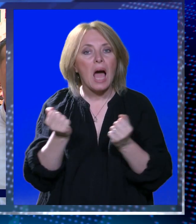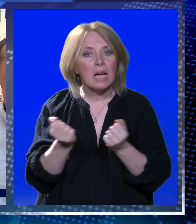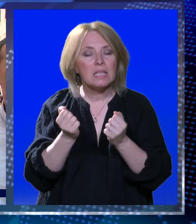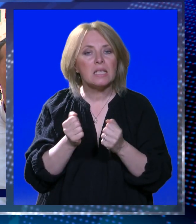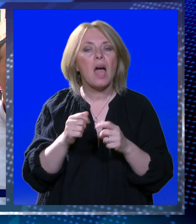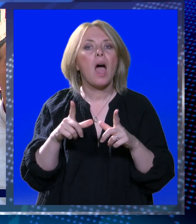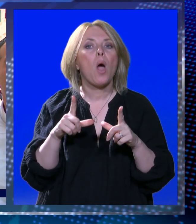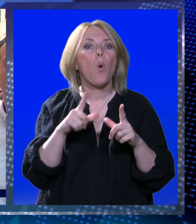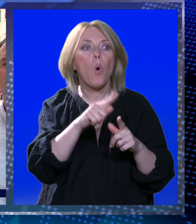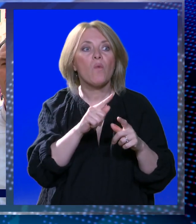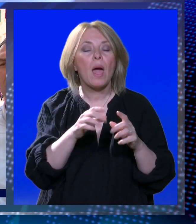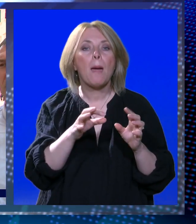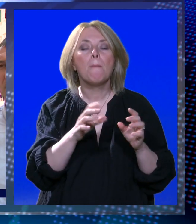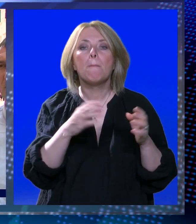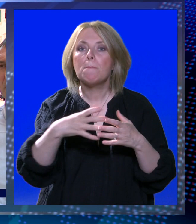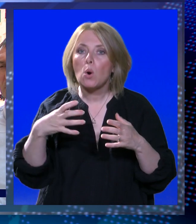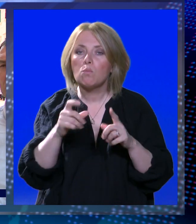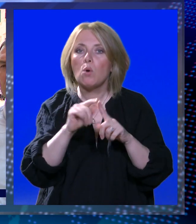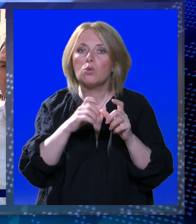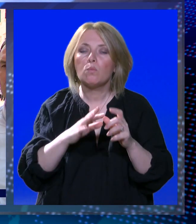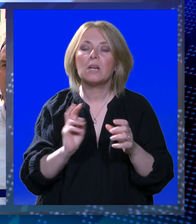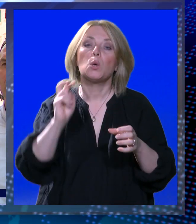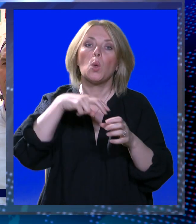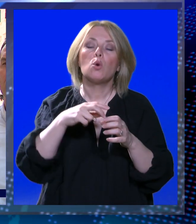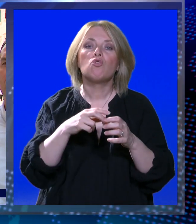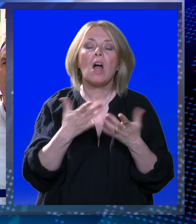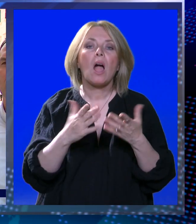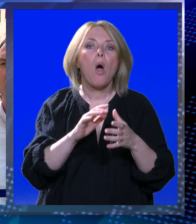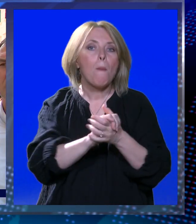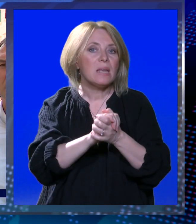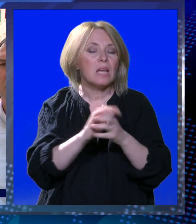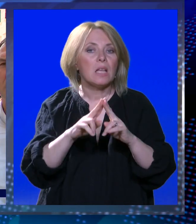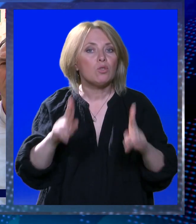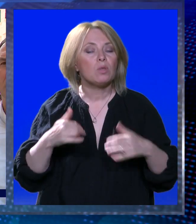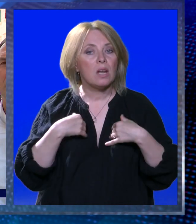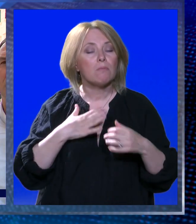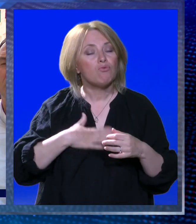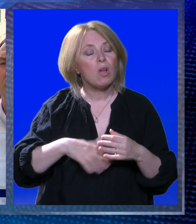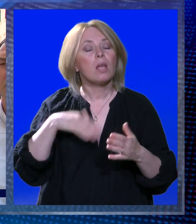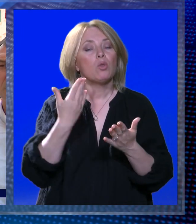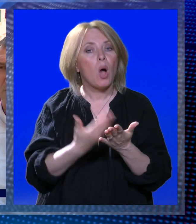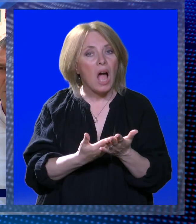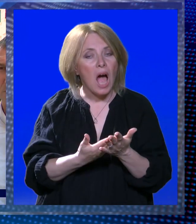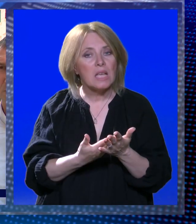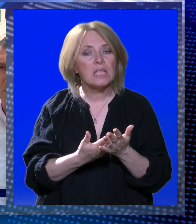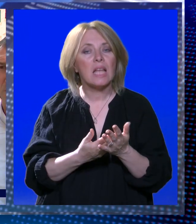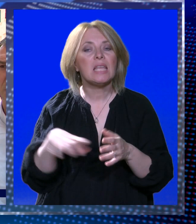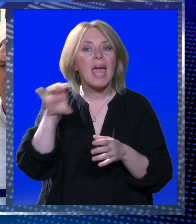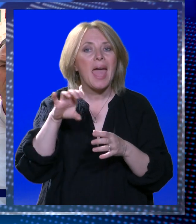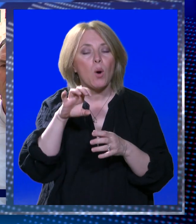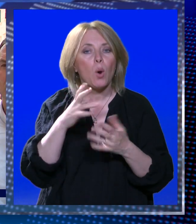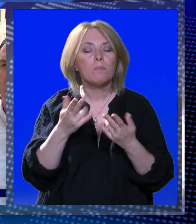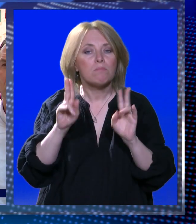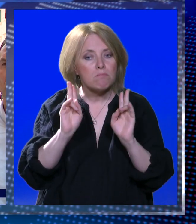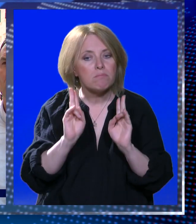akcija se u arbitražnim postupak uključila i u svojstvu prijatelja suda. Nama je bilo bitno tamo da dokažemo evropski i hrvatski pravni